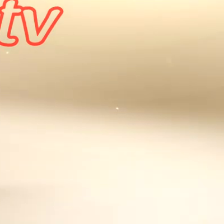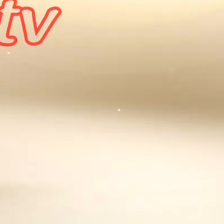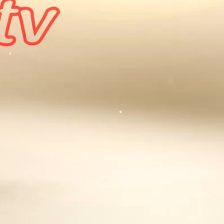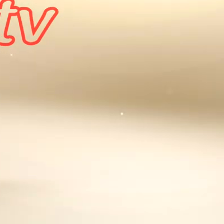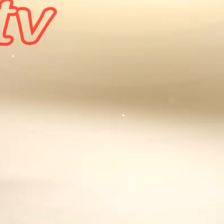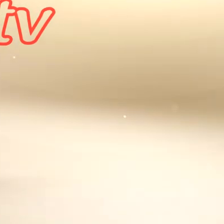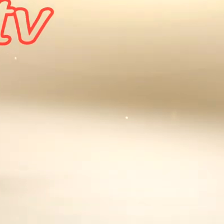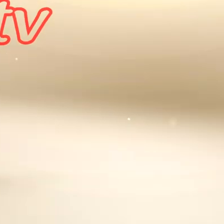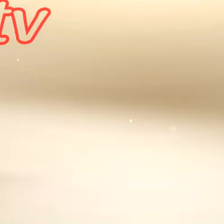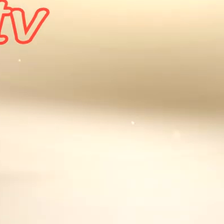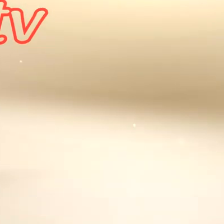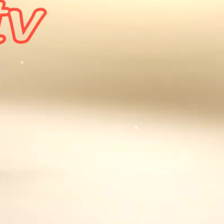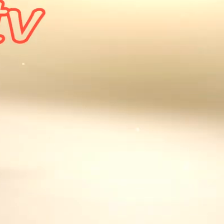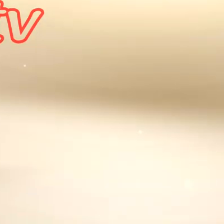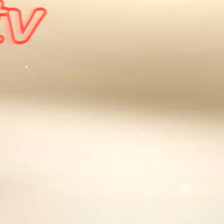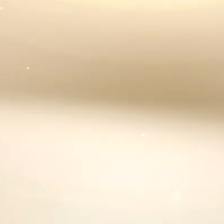Dziękuje za uwagę.